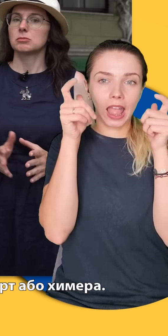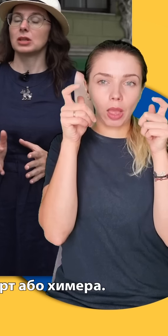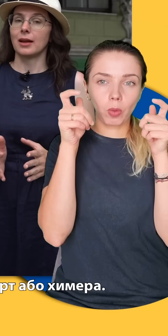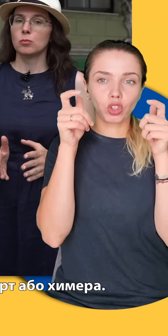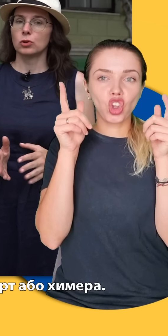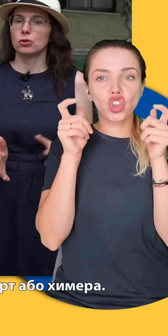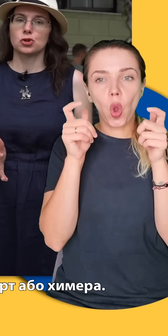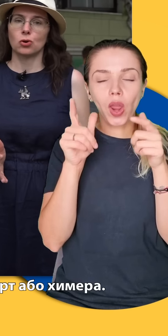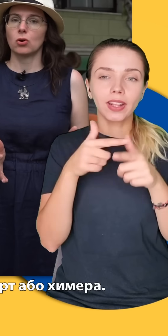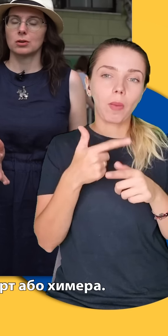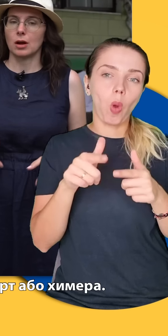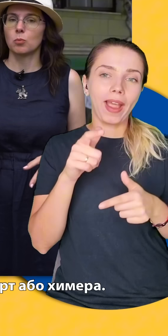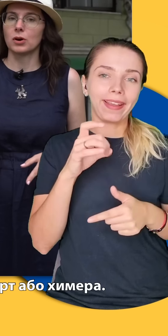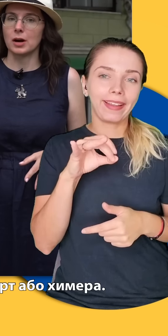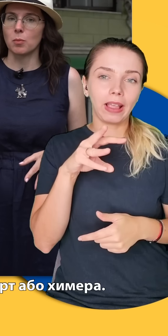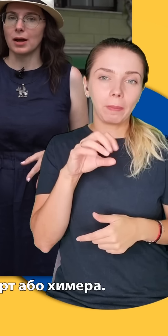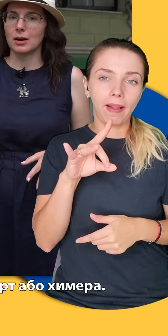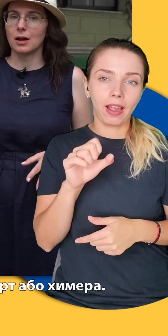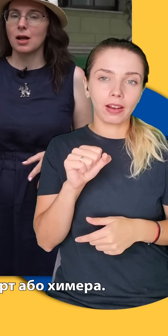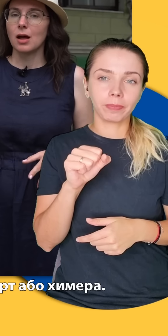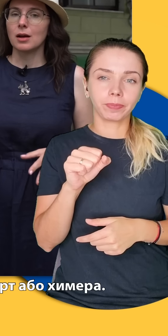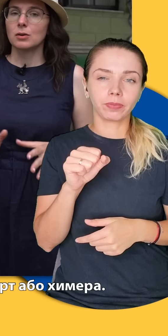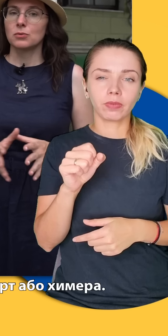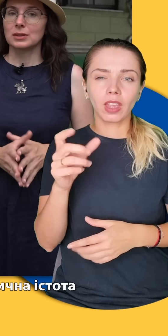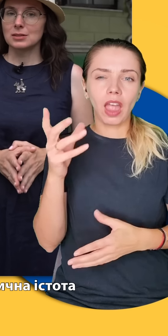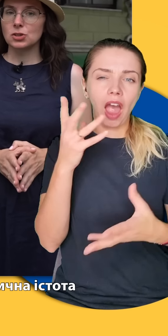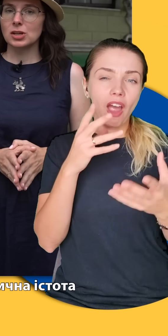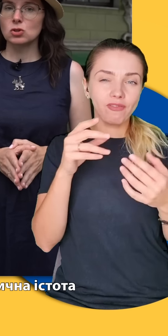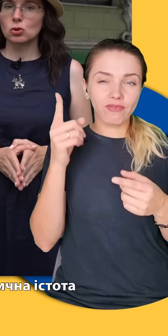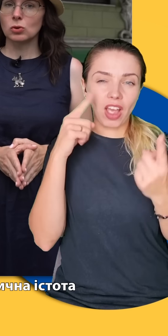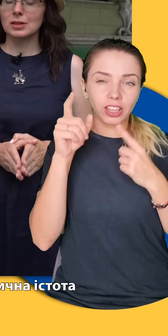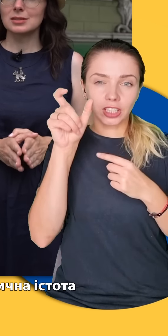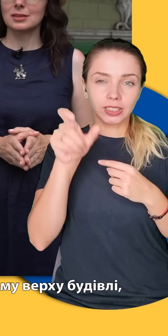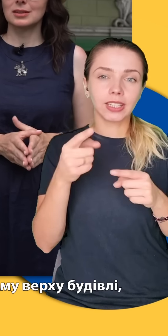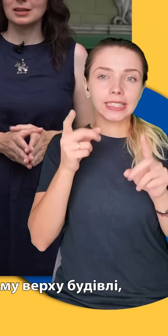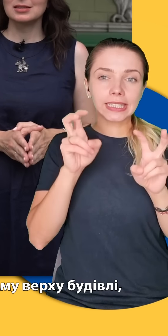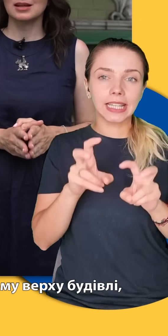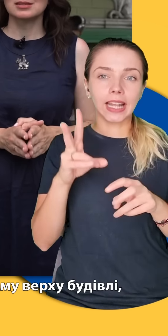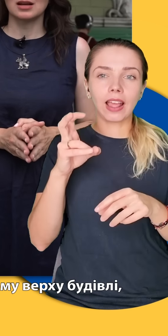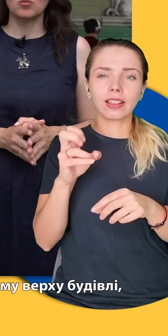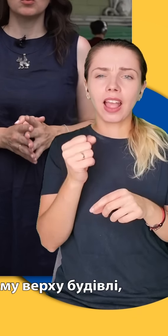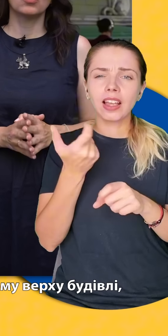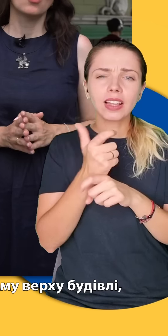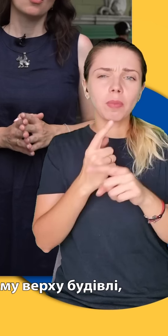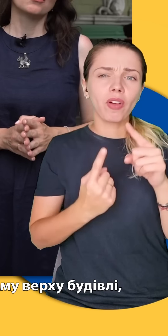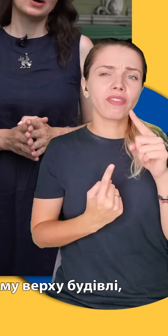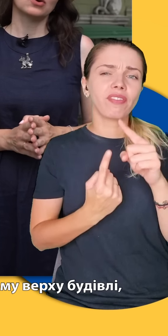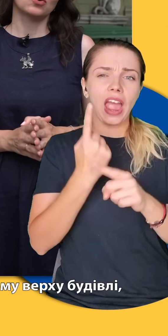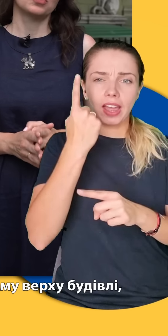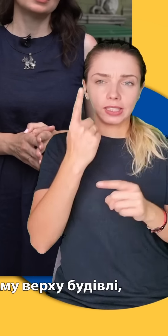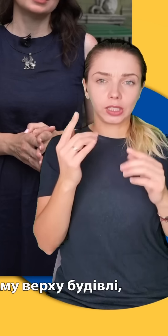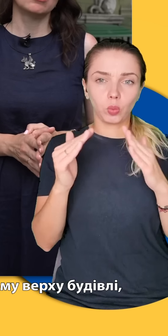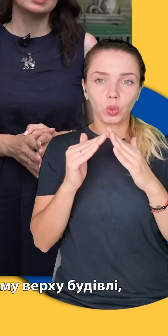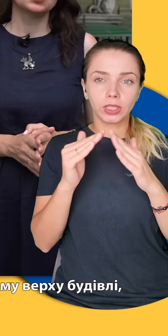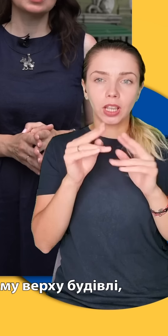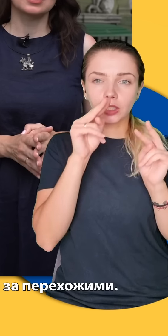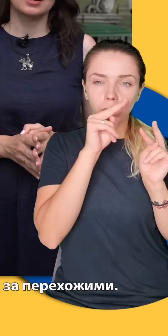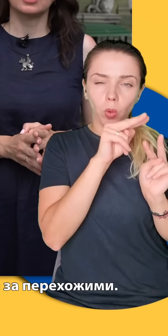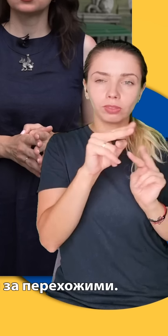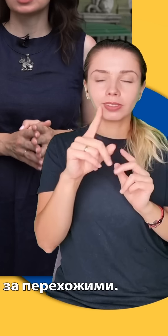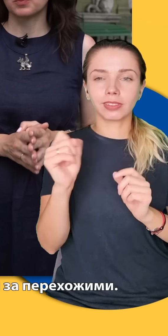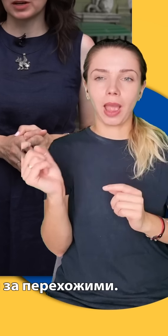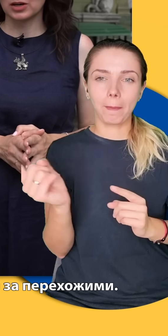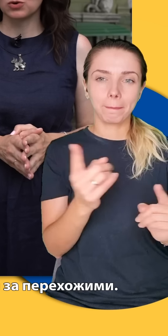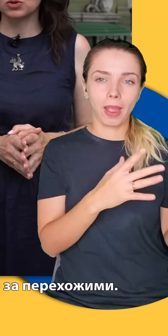це демон, чорт або химера. Фантастична істота сидить на самому верху будівлі,